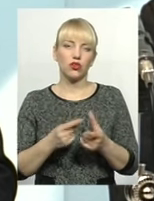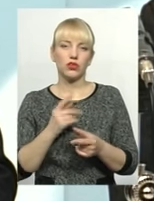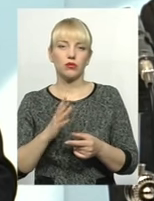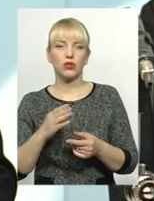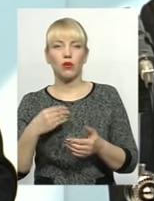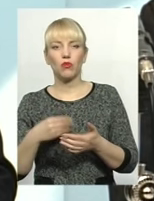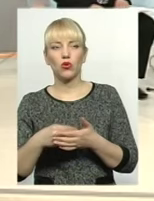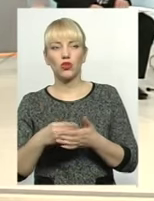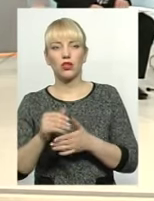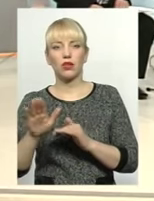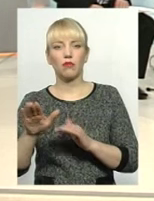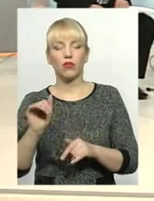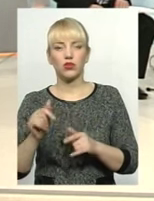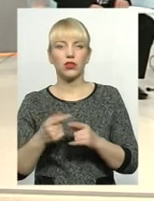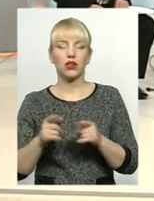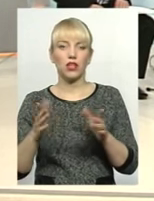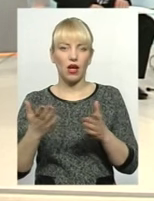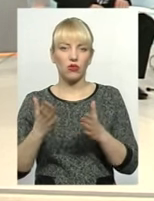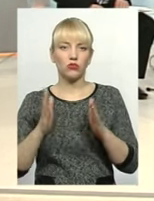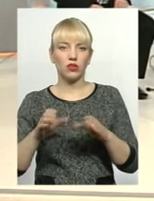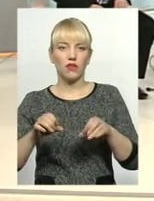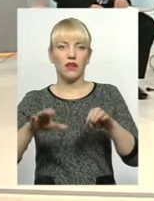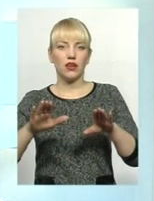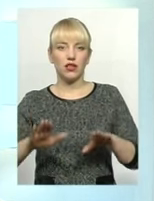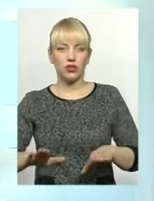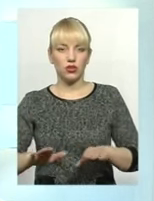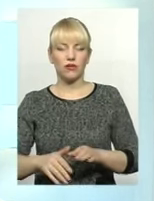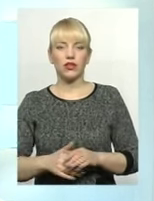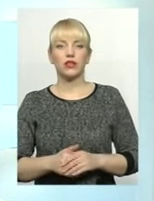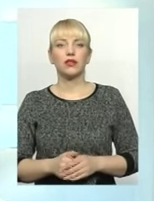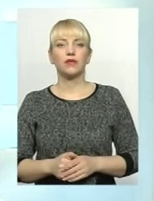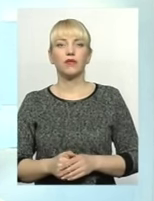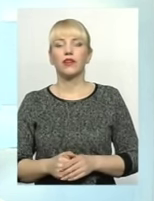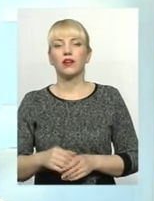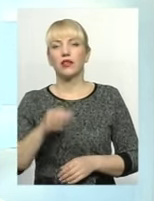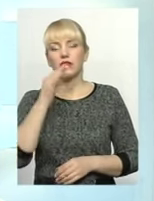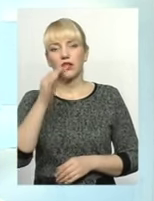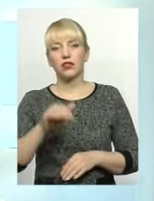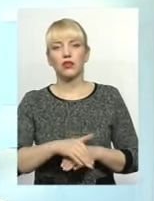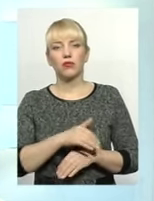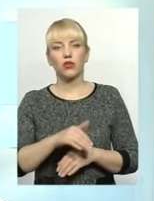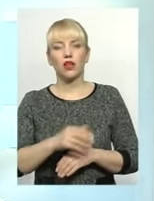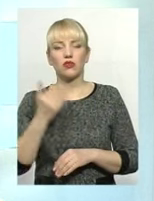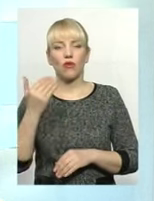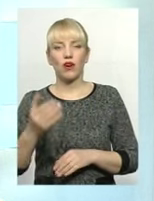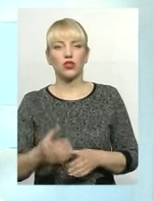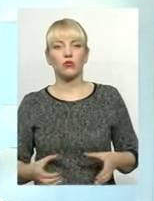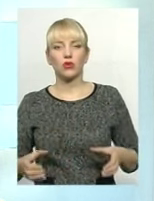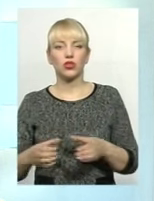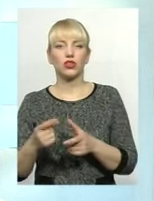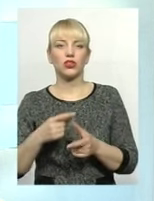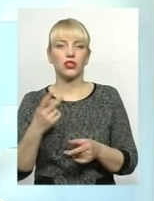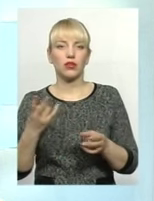позика. Ну, якимось чином воно буде вирішуватись? Скажіть, будь ласка, в вашому колективі, чи доведеться йти на